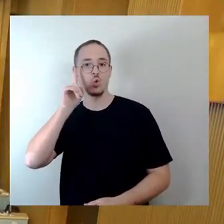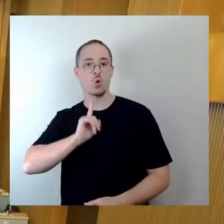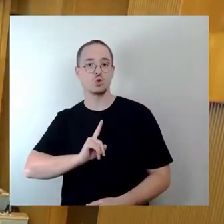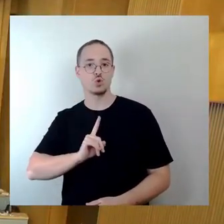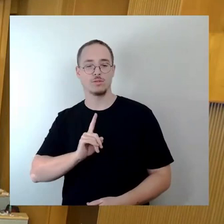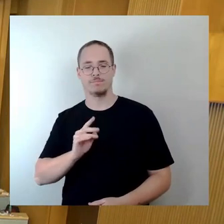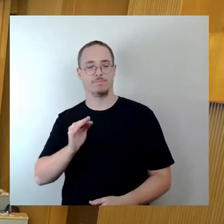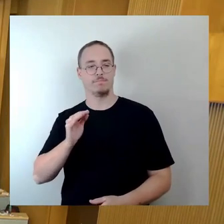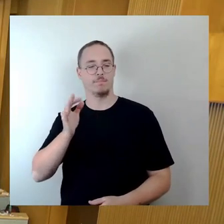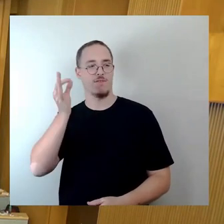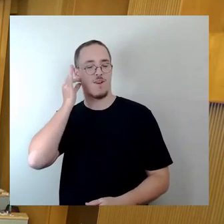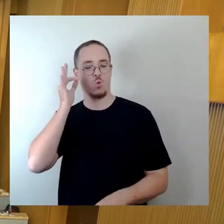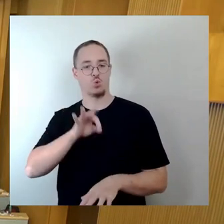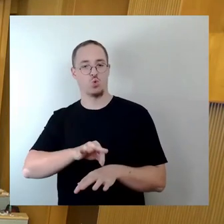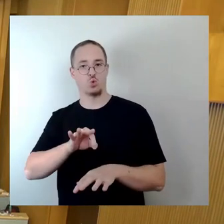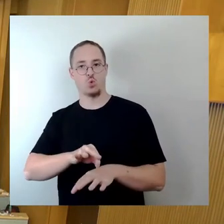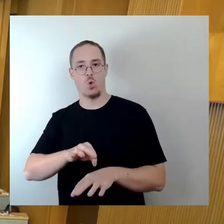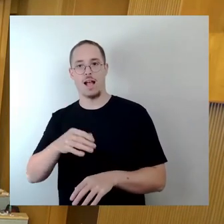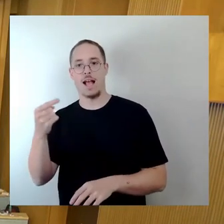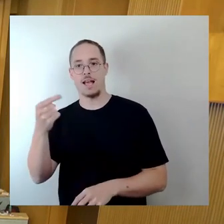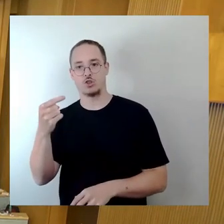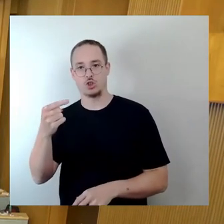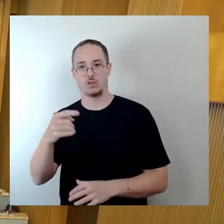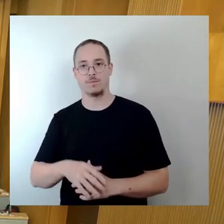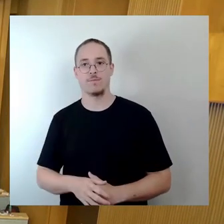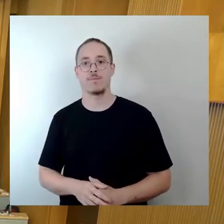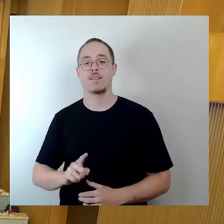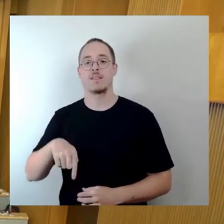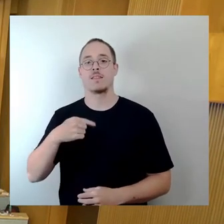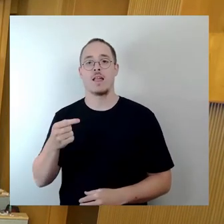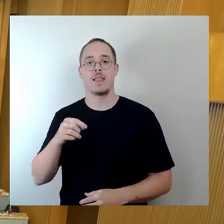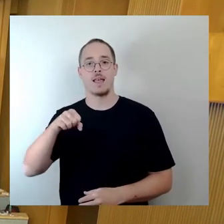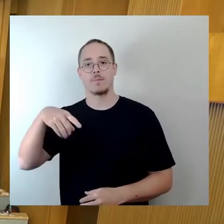noch mal dran kommen. Und dann Freie Wähler und dann FDP.